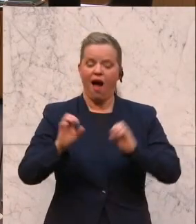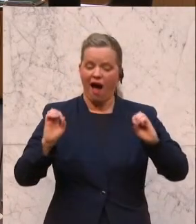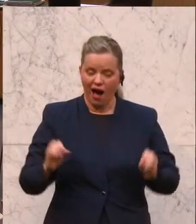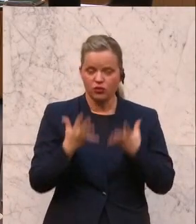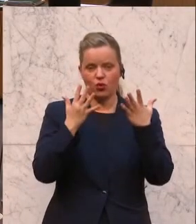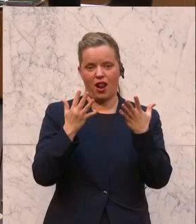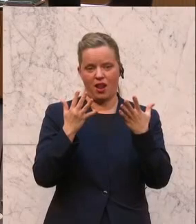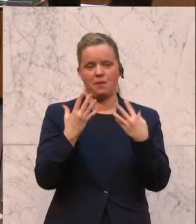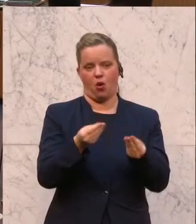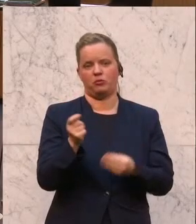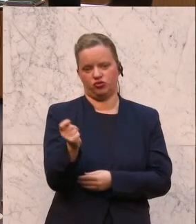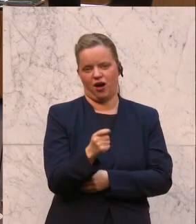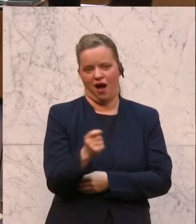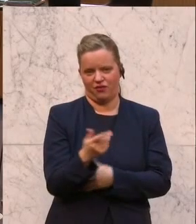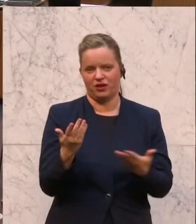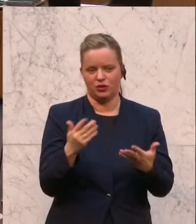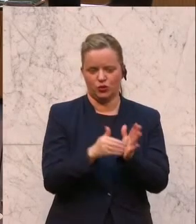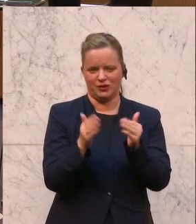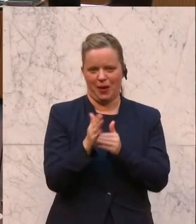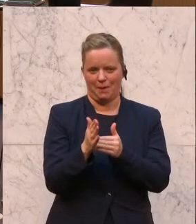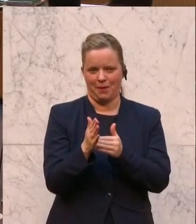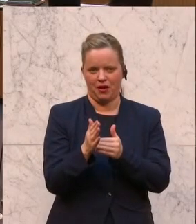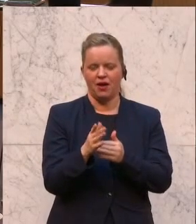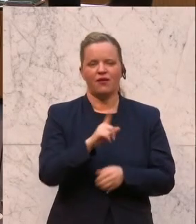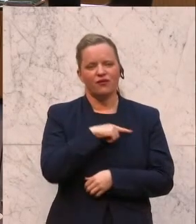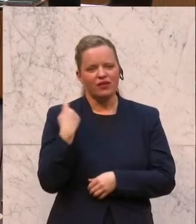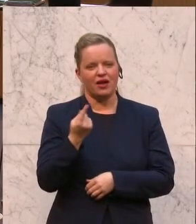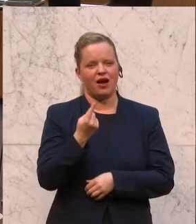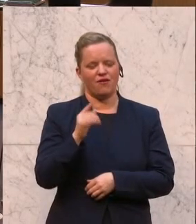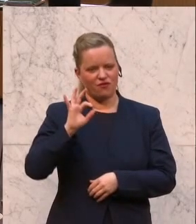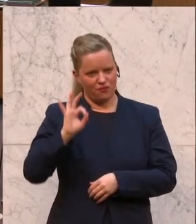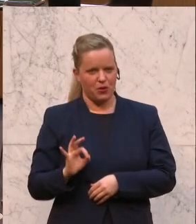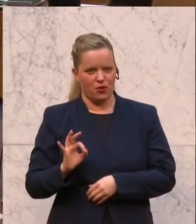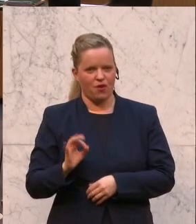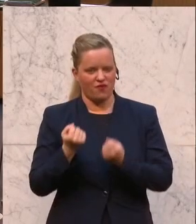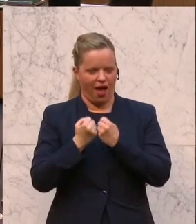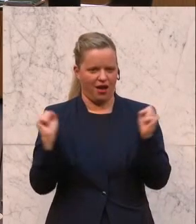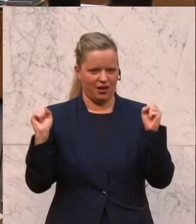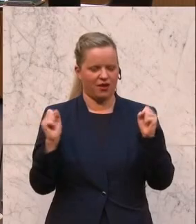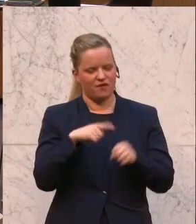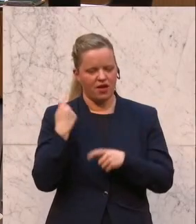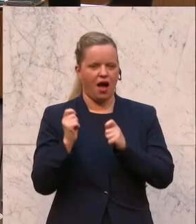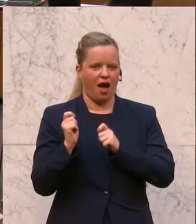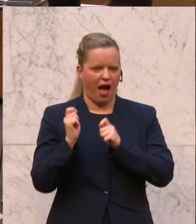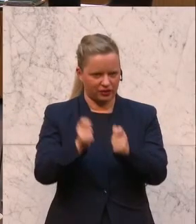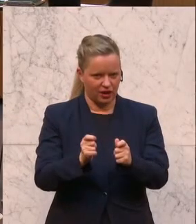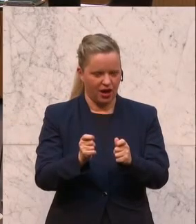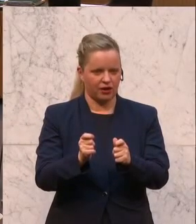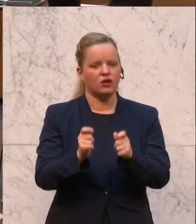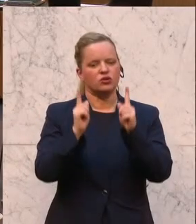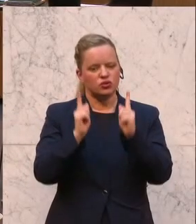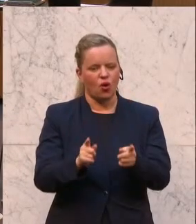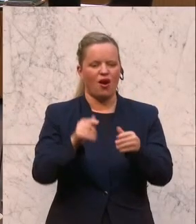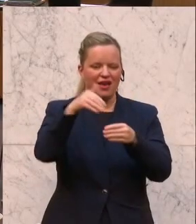dem System. Auch hier gibt es Anträge von uns Freiheitlichen, das zu verbessern oder